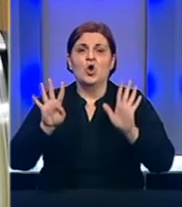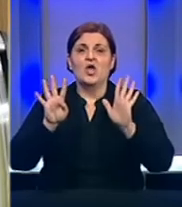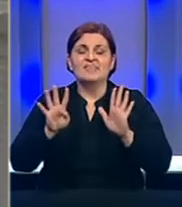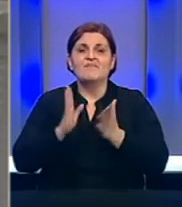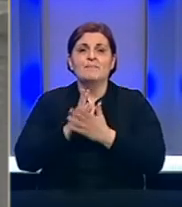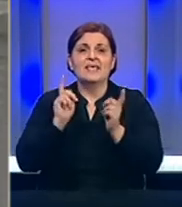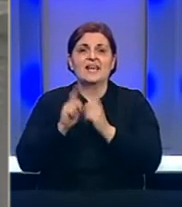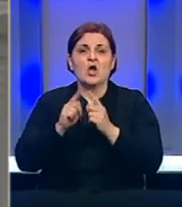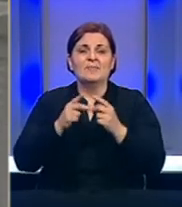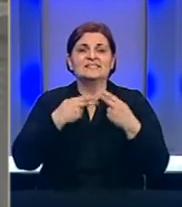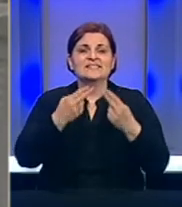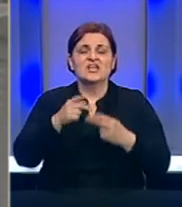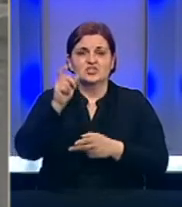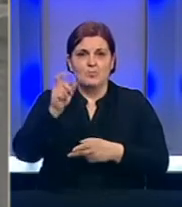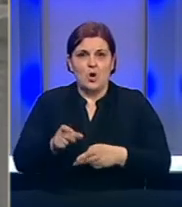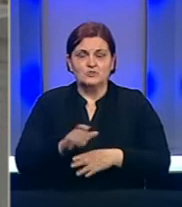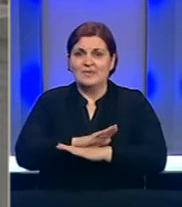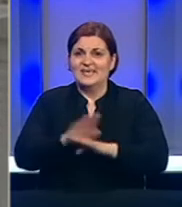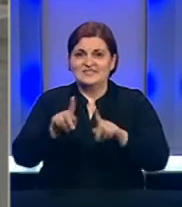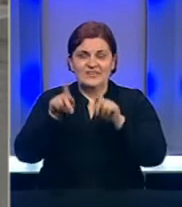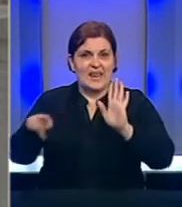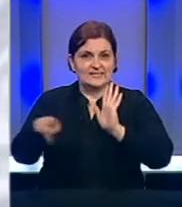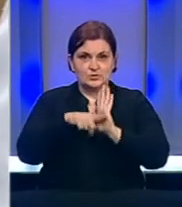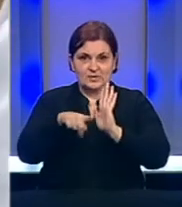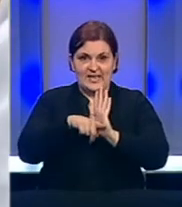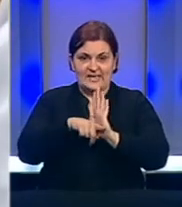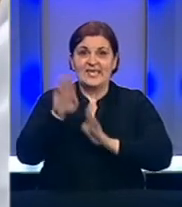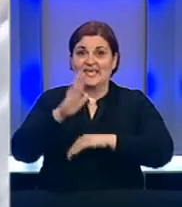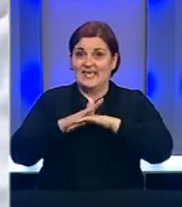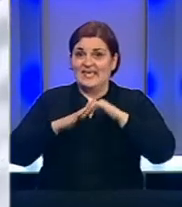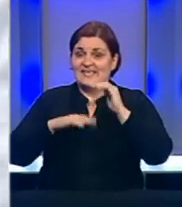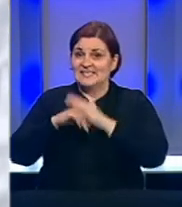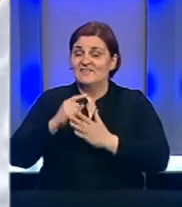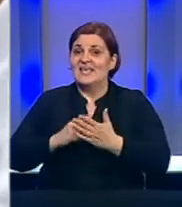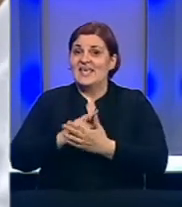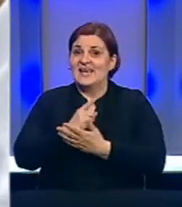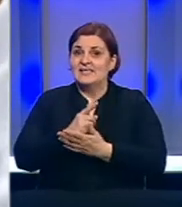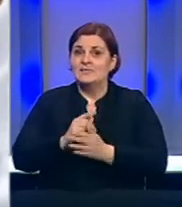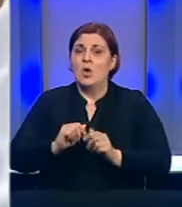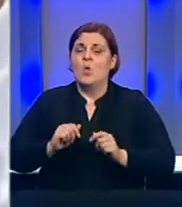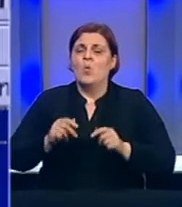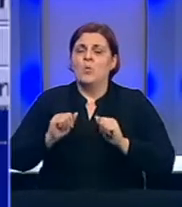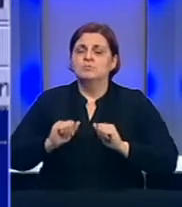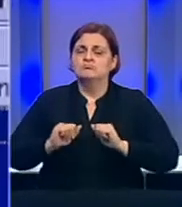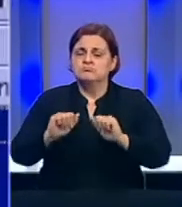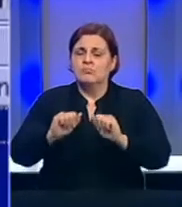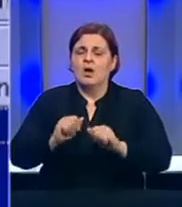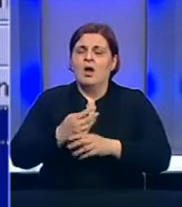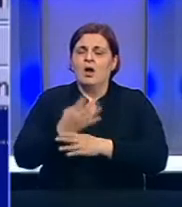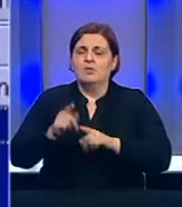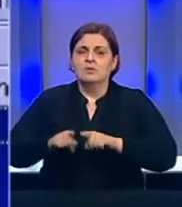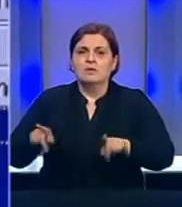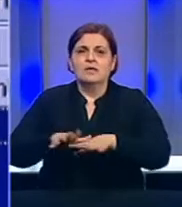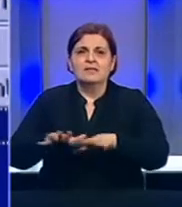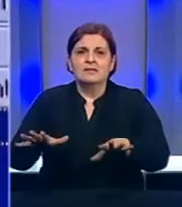bilo u kontaktu sa zaraženom osobom. Svi nalazi su negativni. Zadovoljavajući rezultati u suzbijanju pandemije COVID-19 u